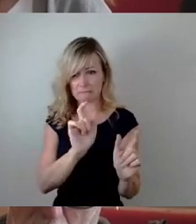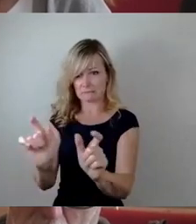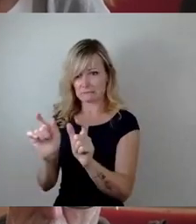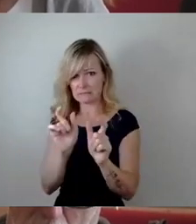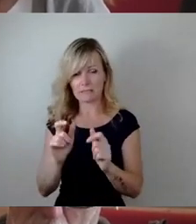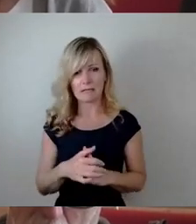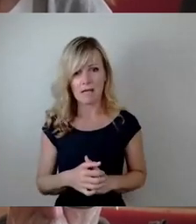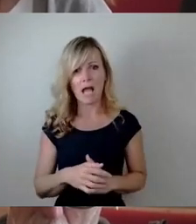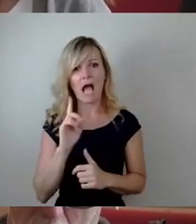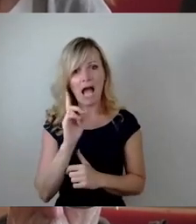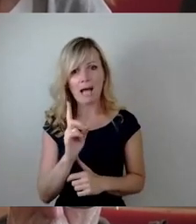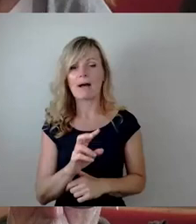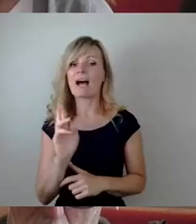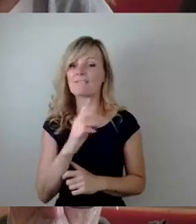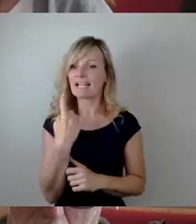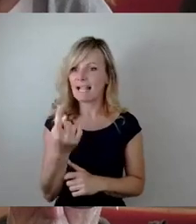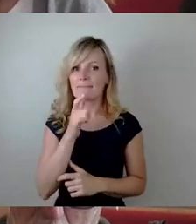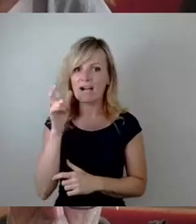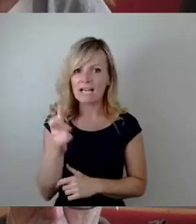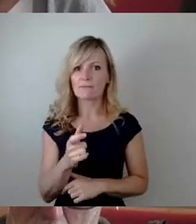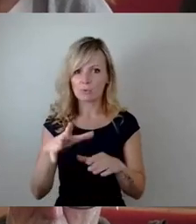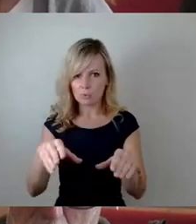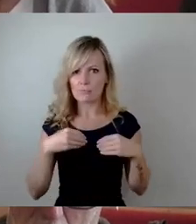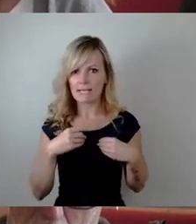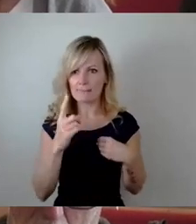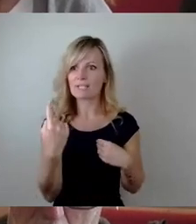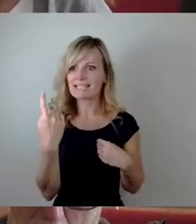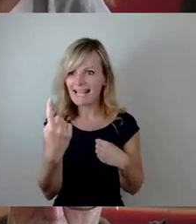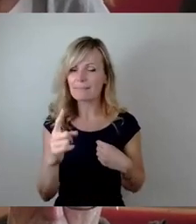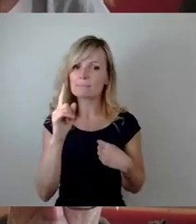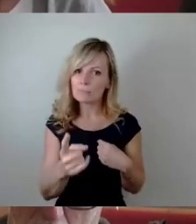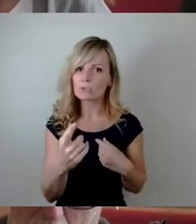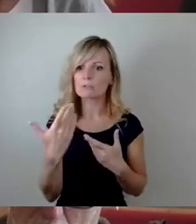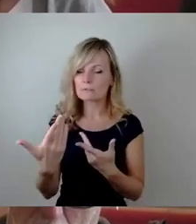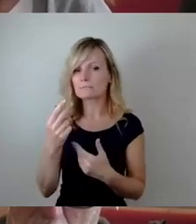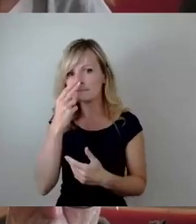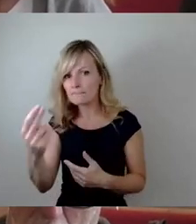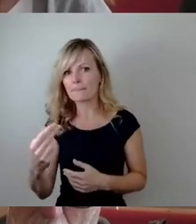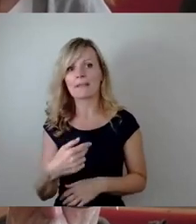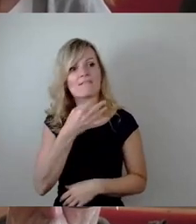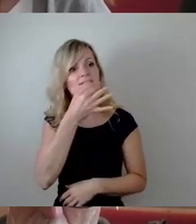zu verantworten haben. Herr Kühn, meine Frage, wann treten Sie zurück?